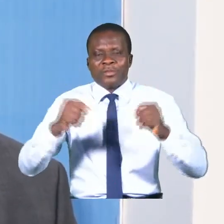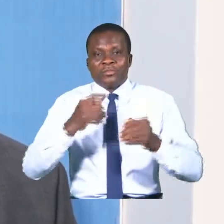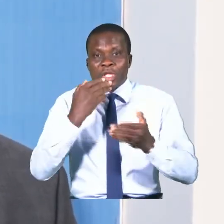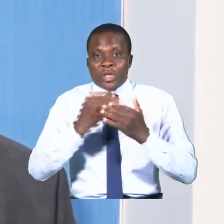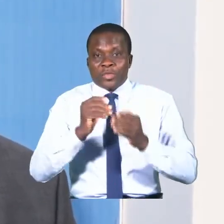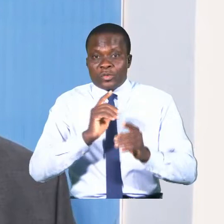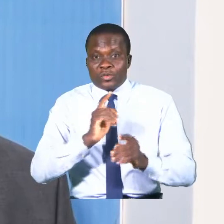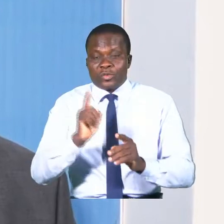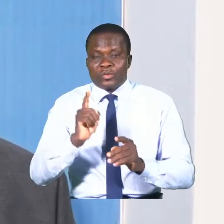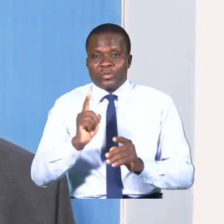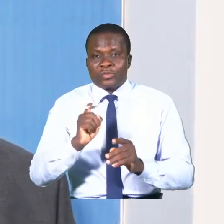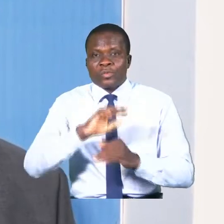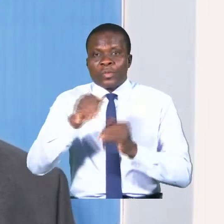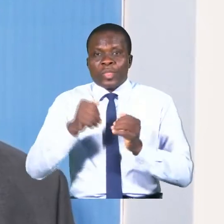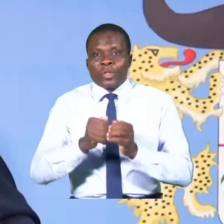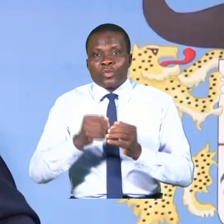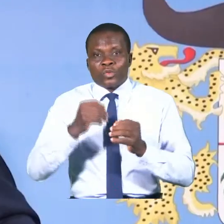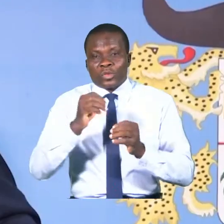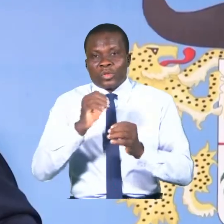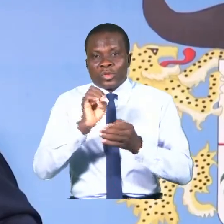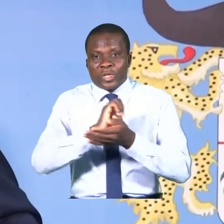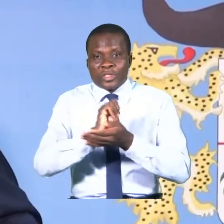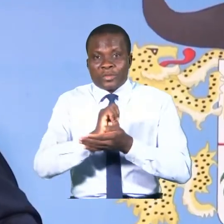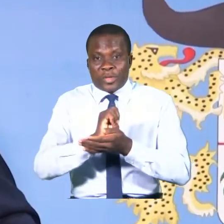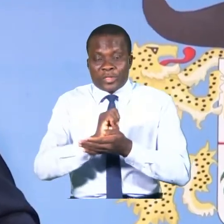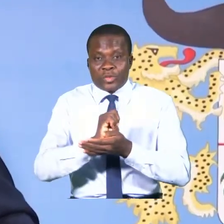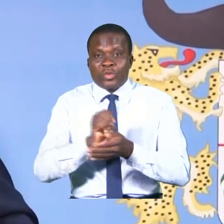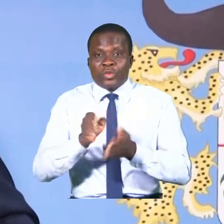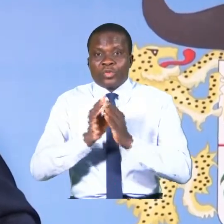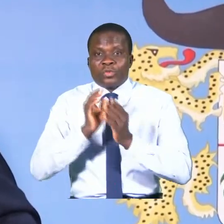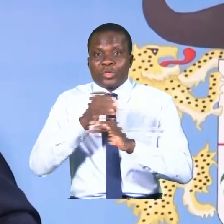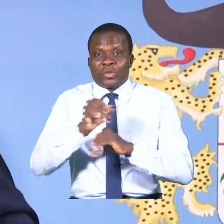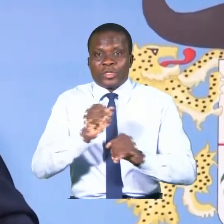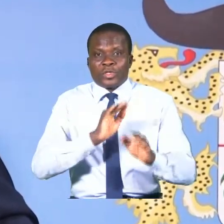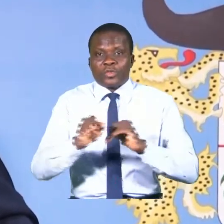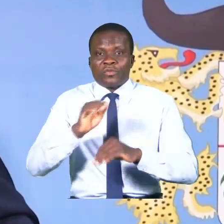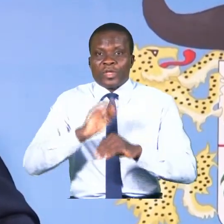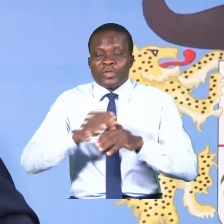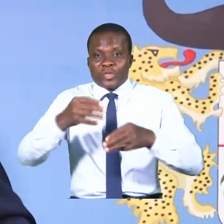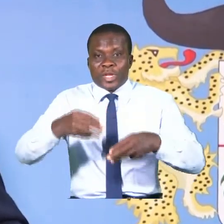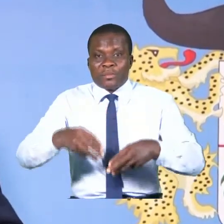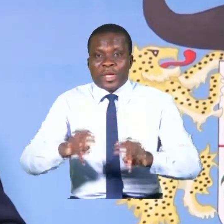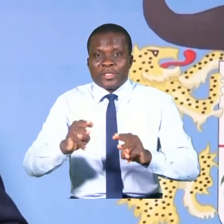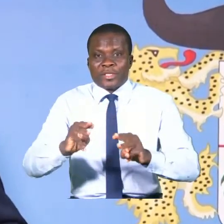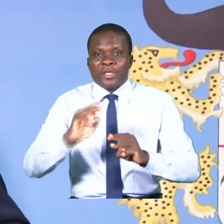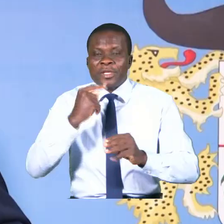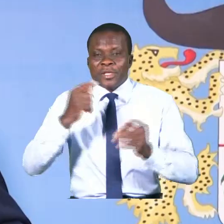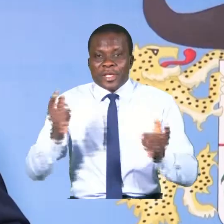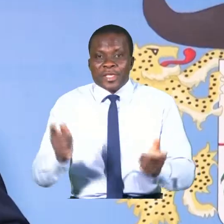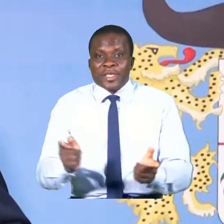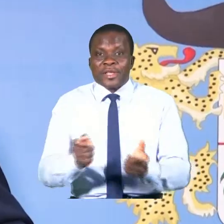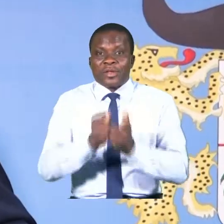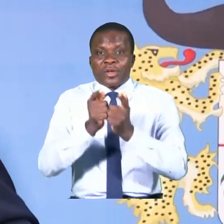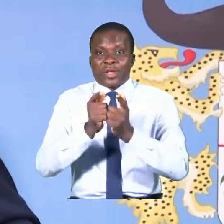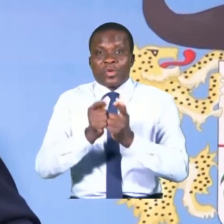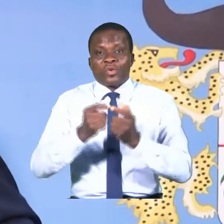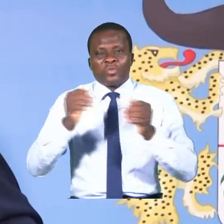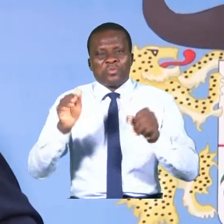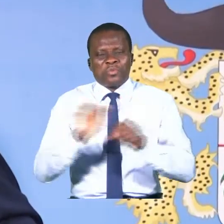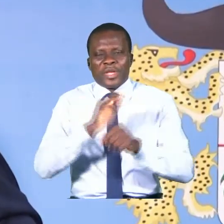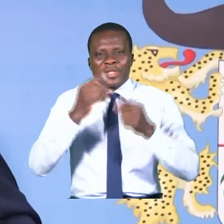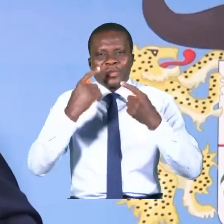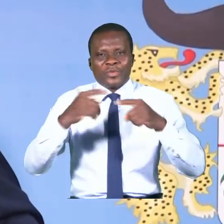sûr, toutes les émissions de bons et d'obligations qui sont faites sur le marché, et qui rencontrent plein de succès,